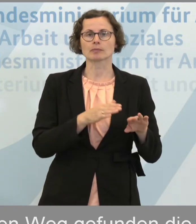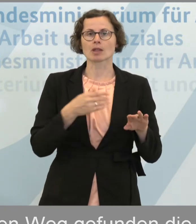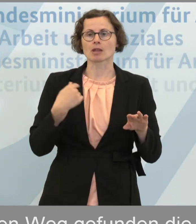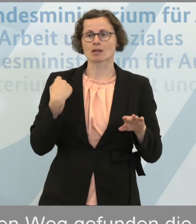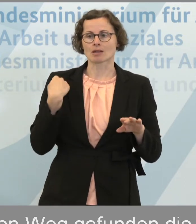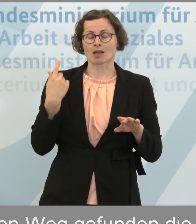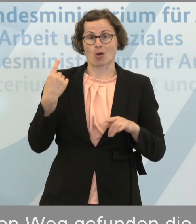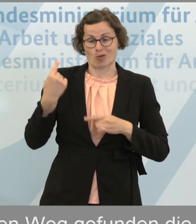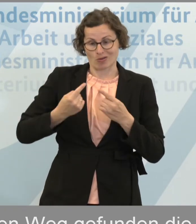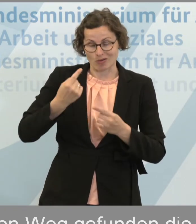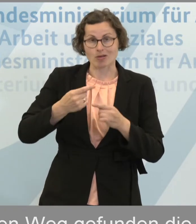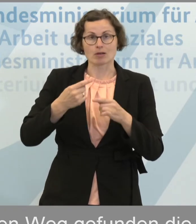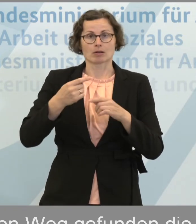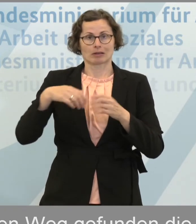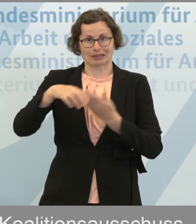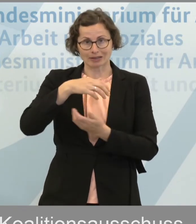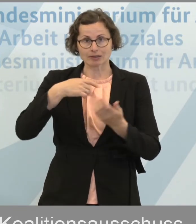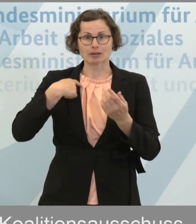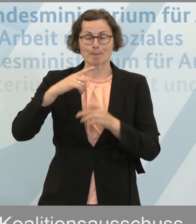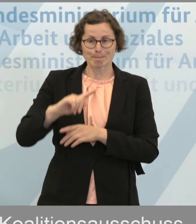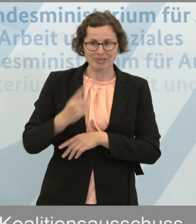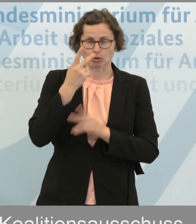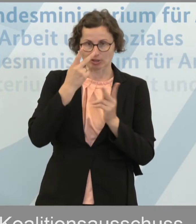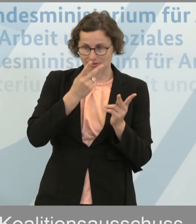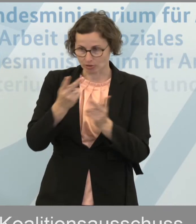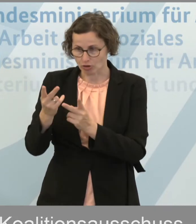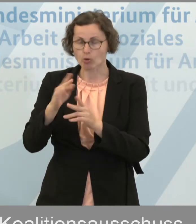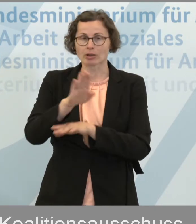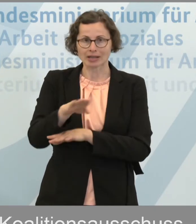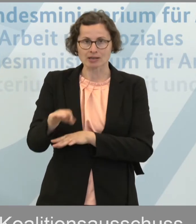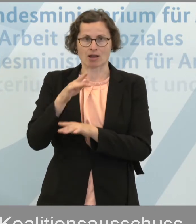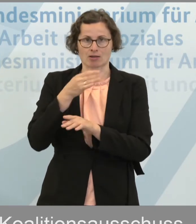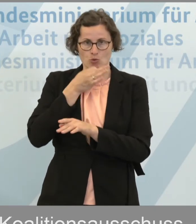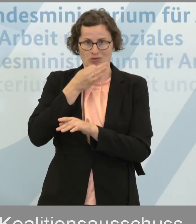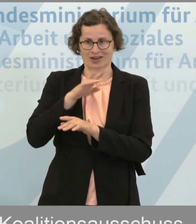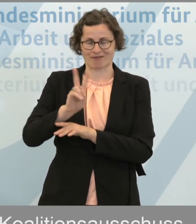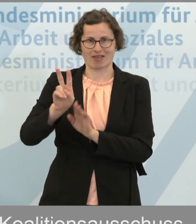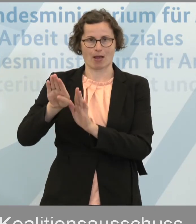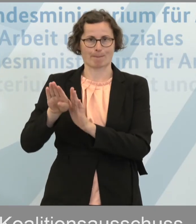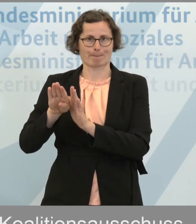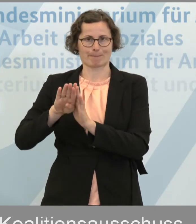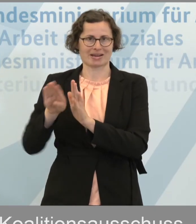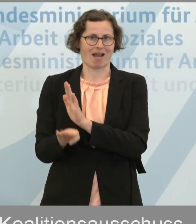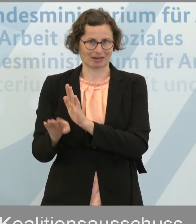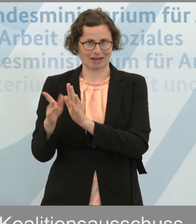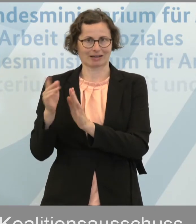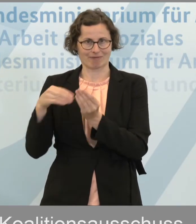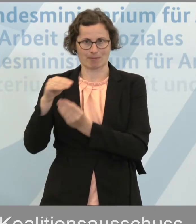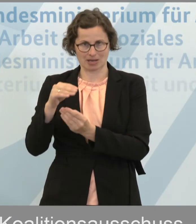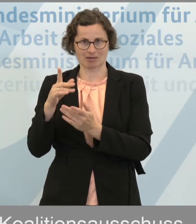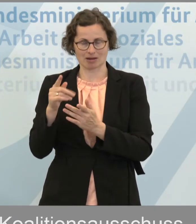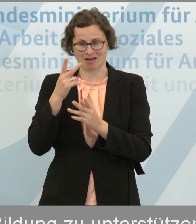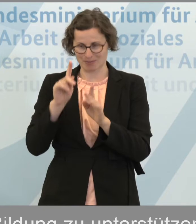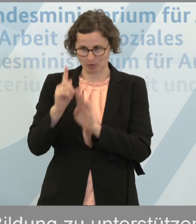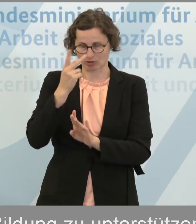Krise besonders die Situation von Kindern und Jugendlichen und benachteiligten Kindern und Jugendlichen im Blick zu haben. Ich kann nur sagen, dass wir eine ganze Menge schon auf den Weg gebracht